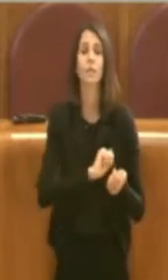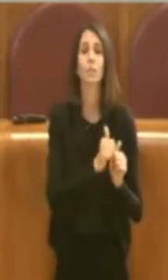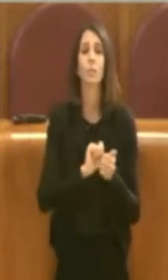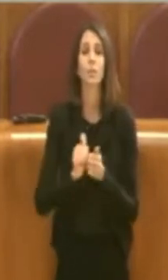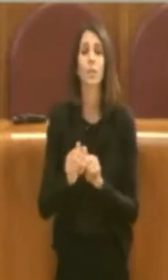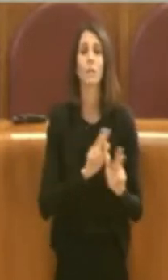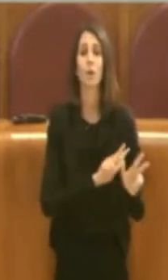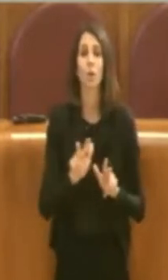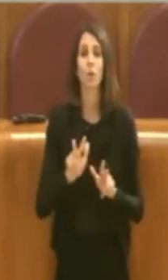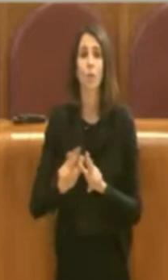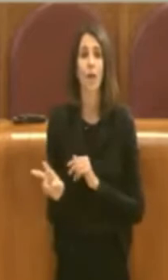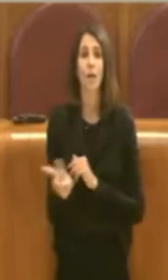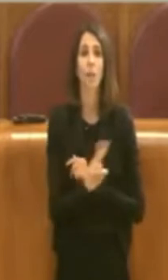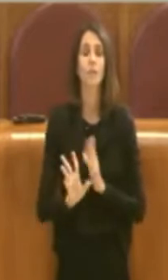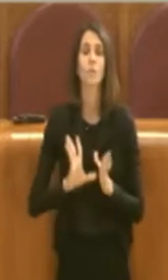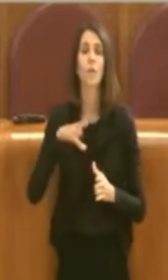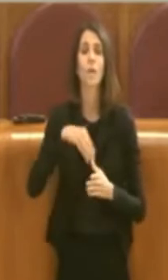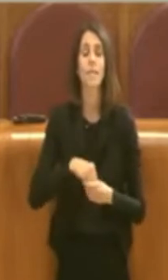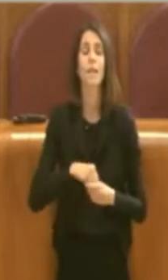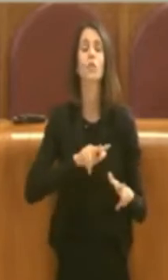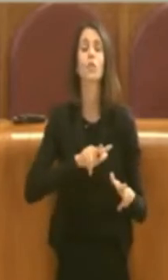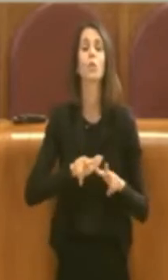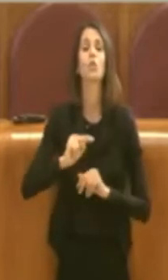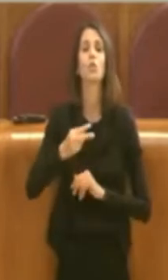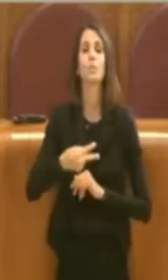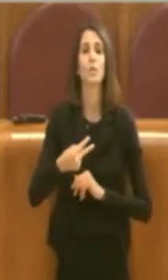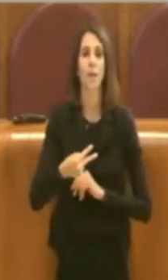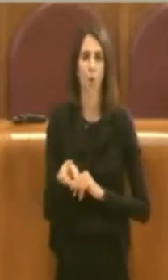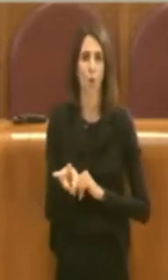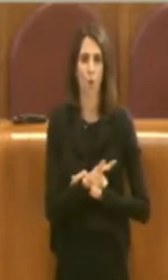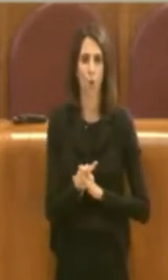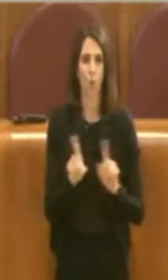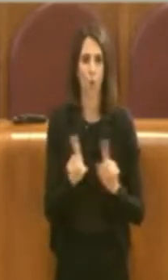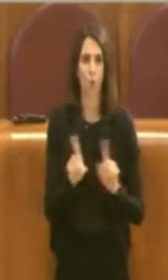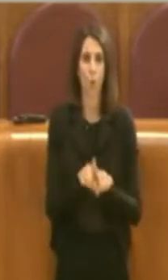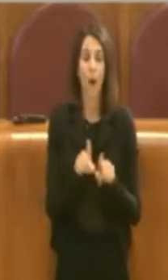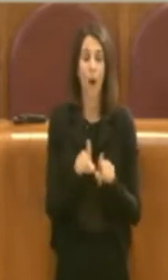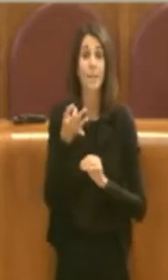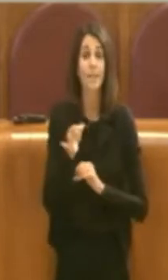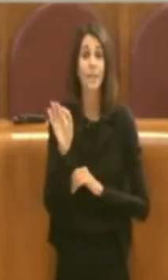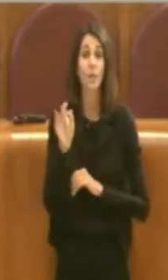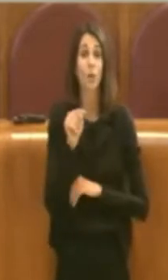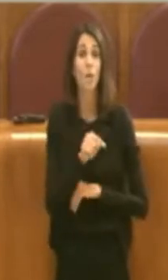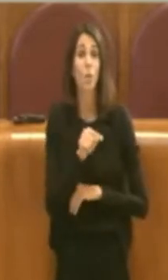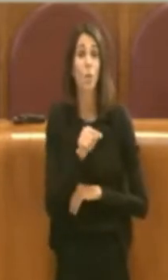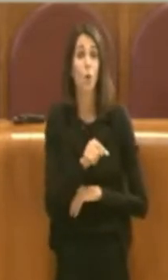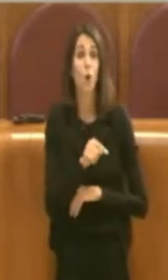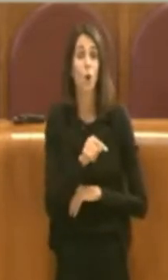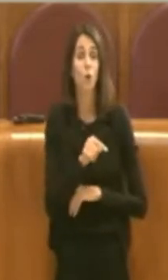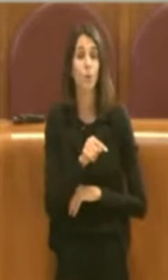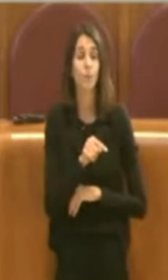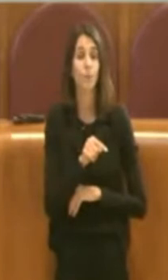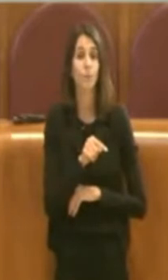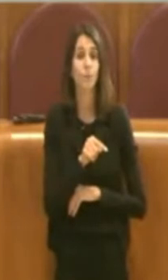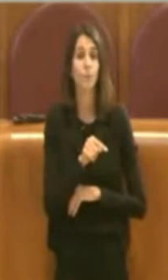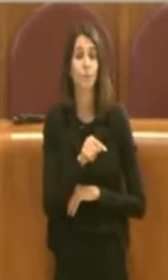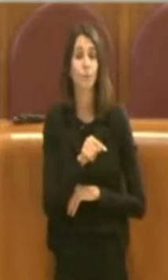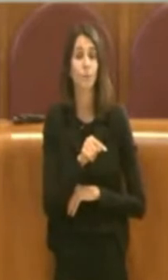trovano entrambi nel secondo municipio di Roma, in particolare uno dei due è la